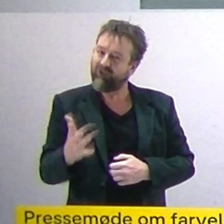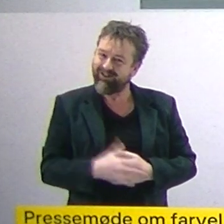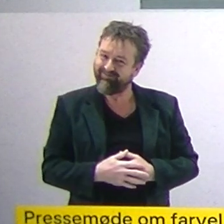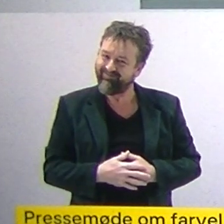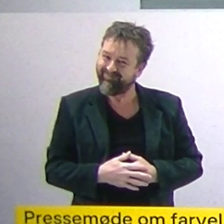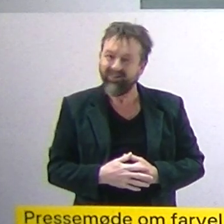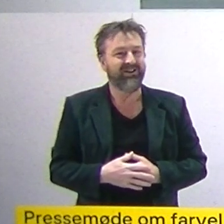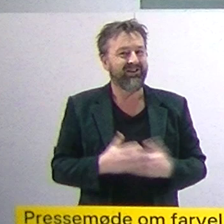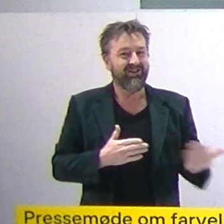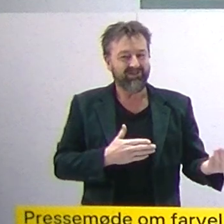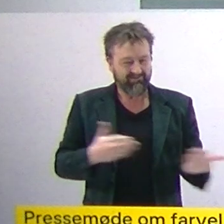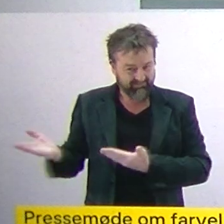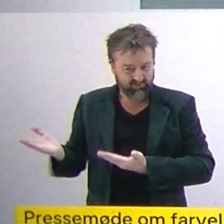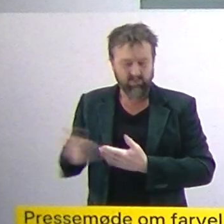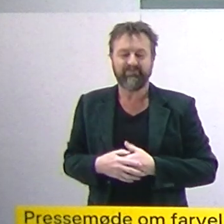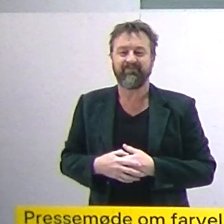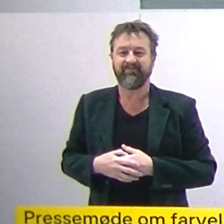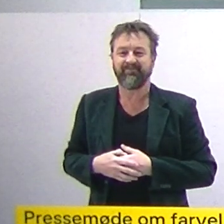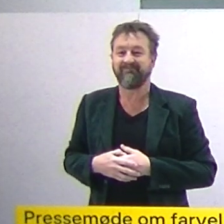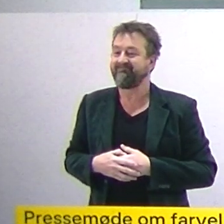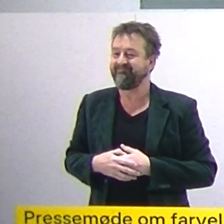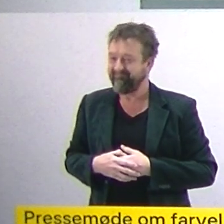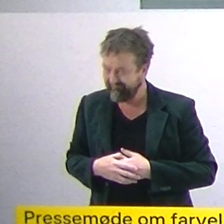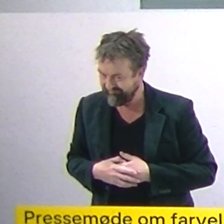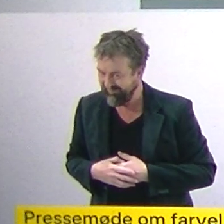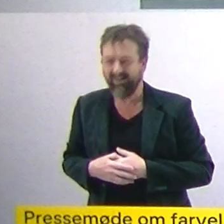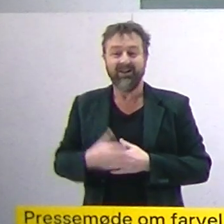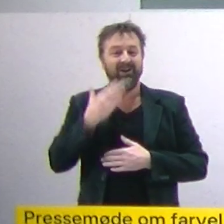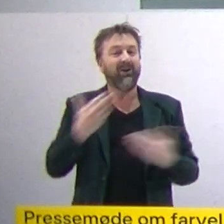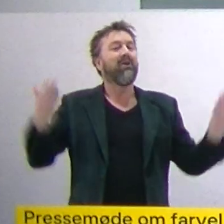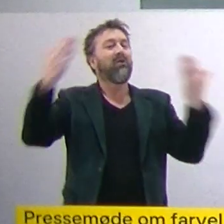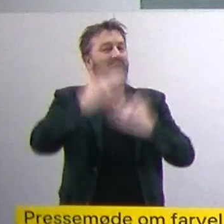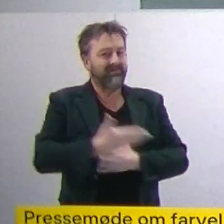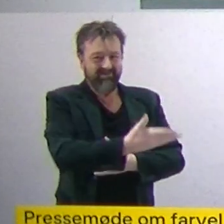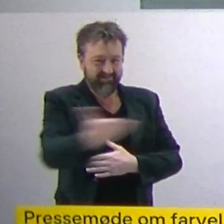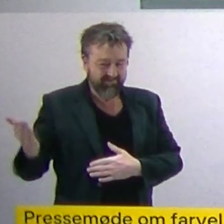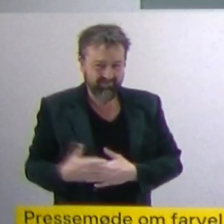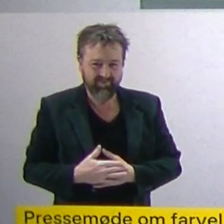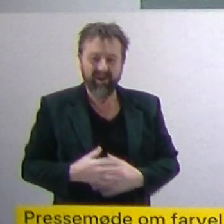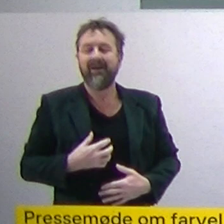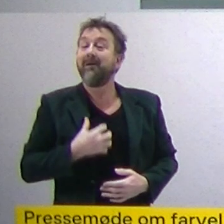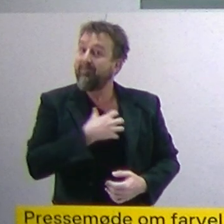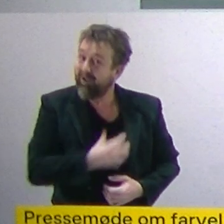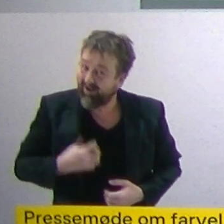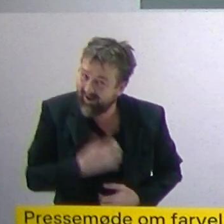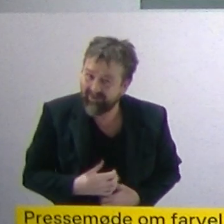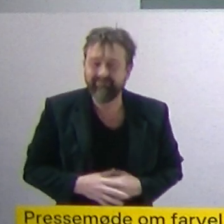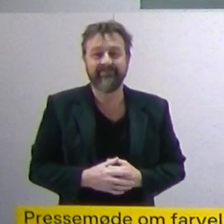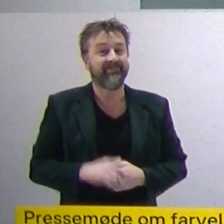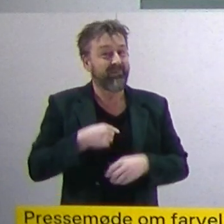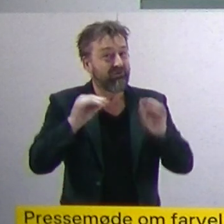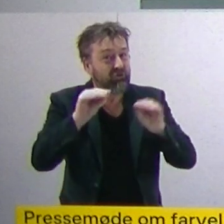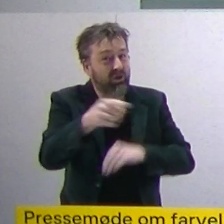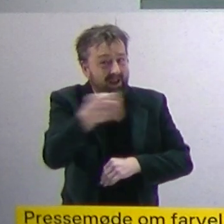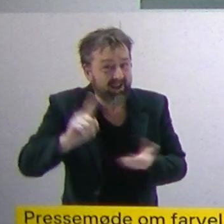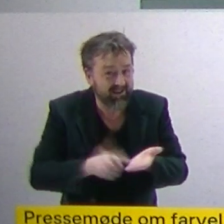Sådan, værsgo. Mange tak. Og først og fremmest god aften til jer, der ser med derude, og beklager, vi endnu en gang må genere